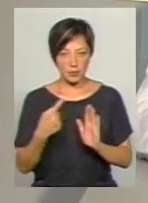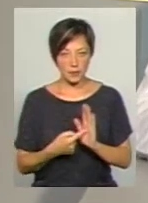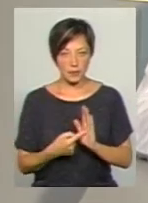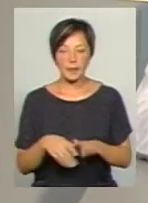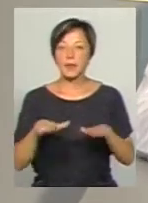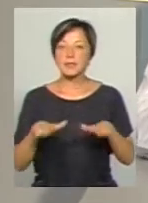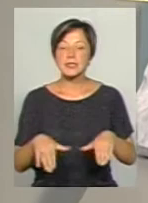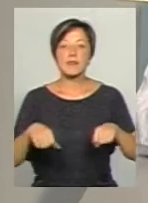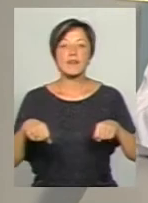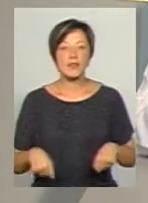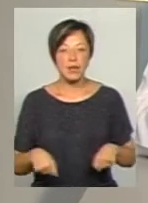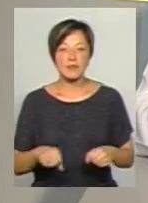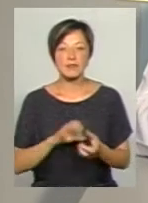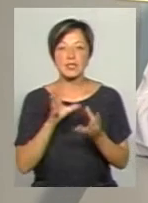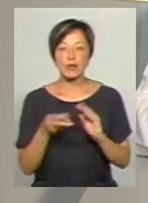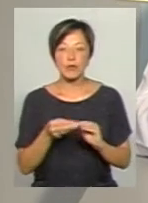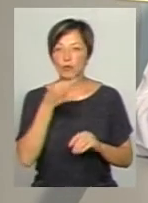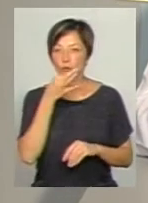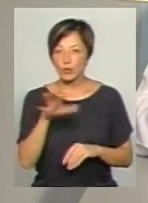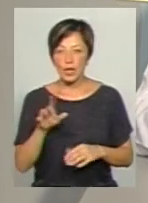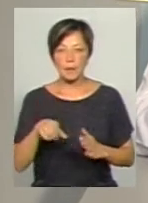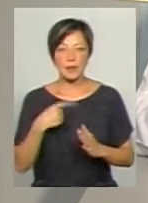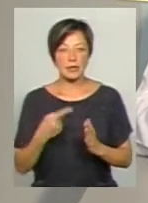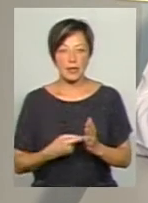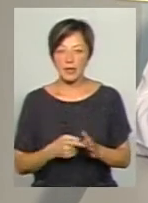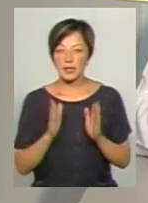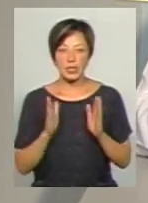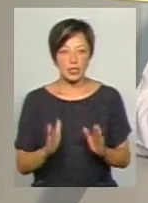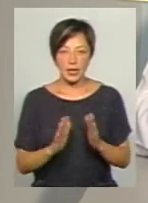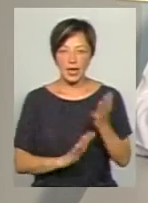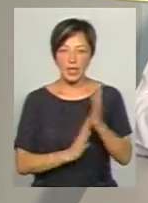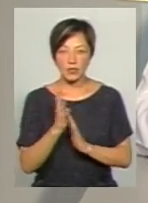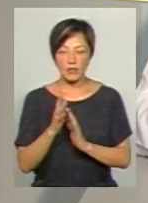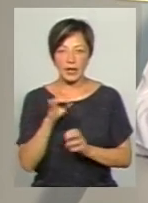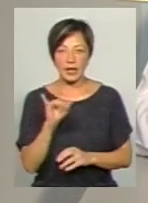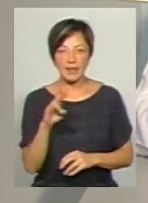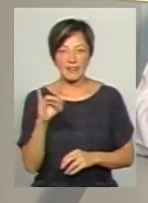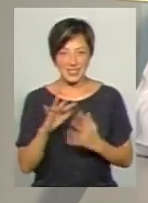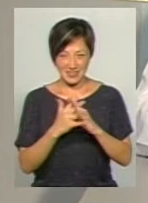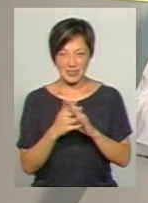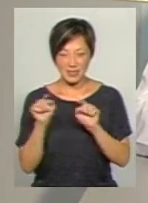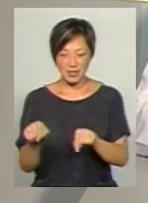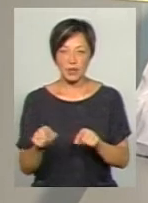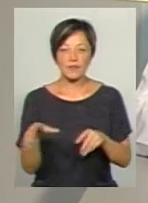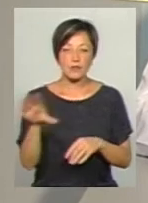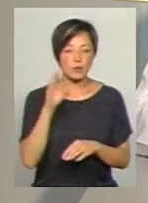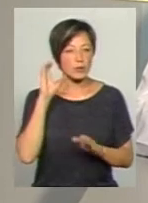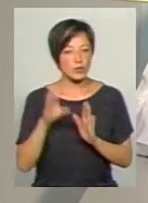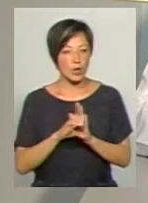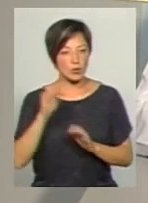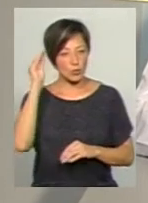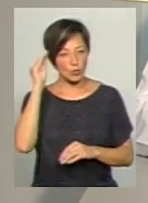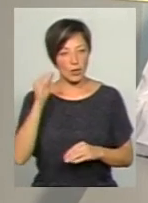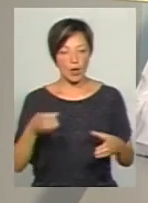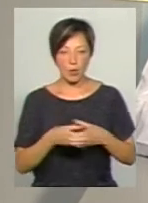Місцева влада взагалі у будь-яких питаннях, не тільки у Лісогринівцях, а всюди повинна прислухатися до думки